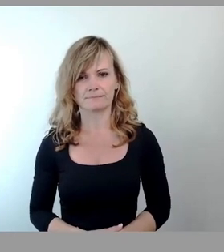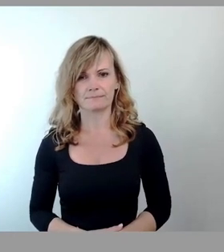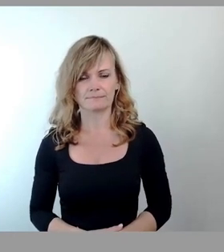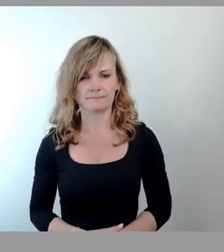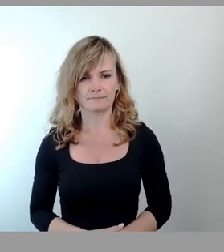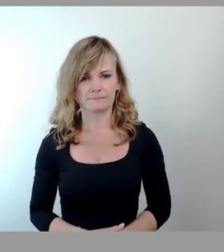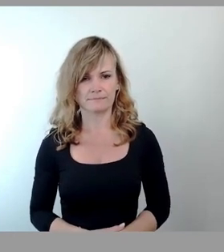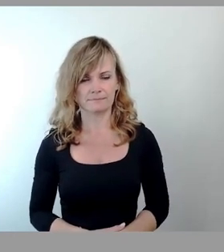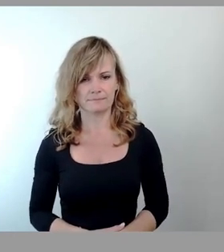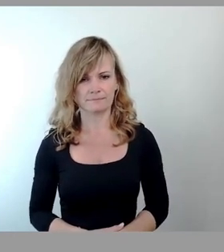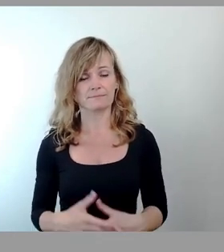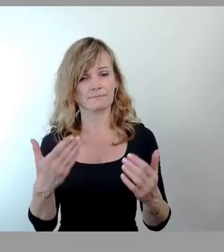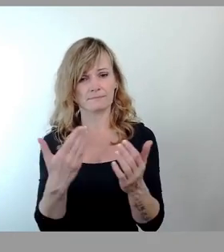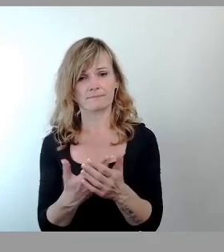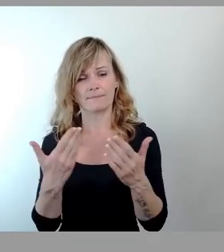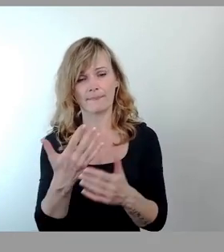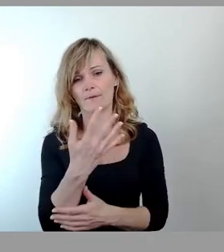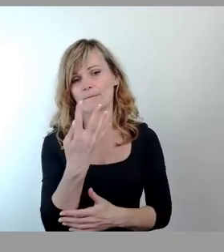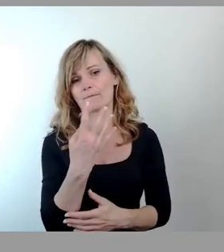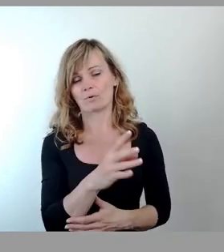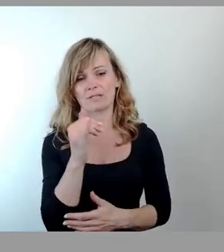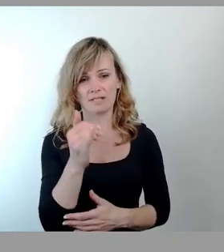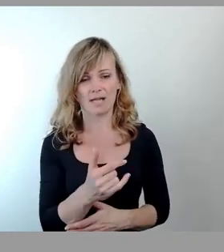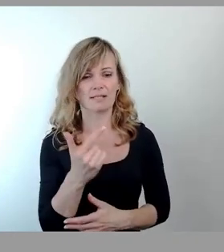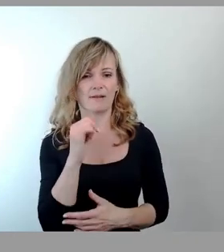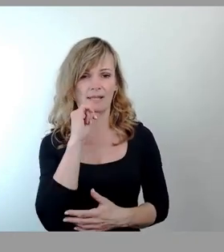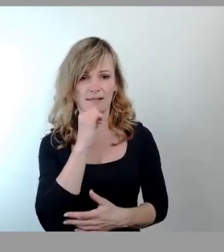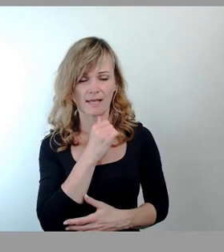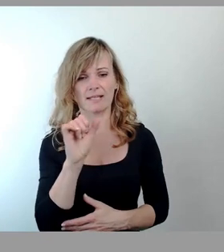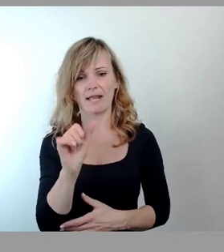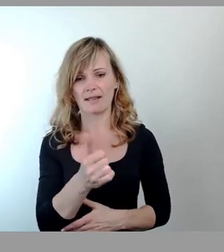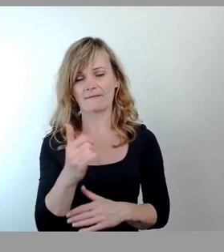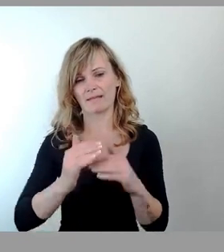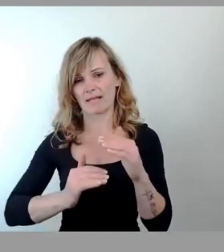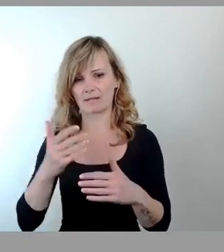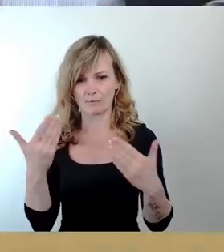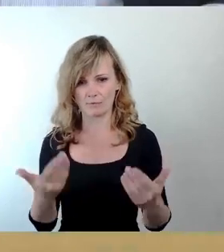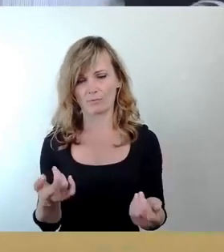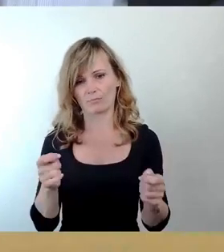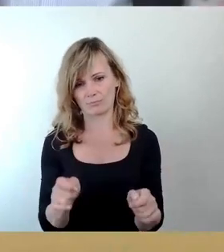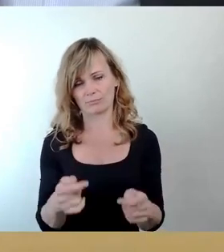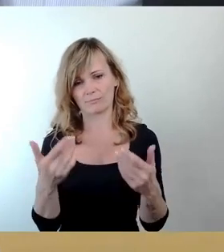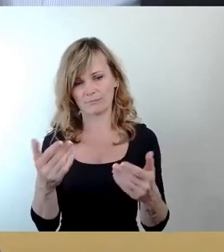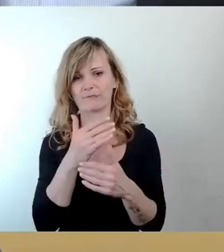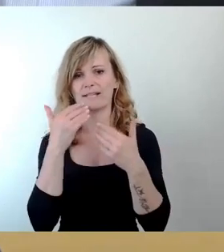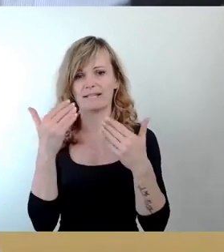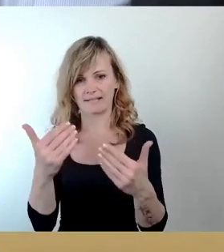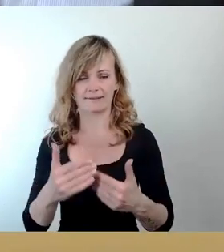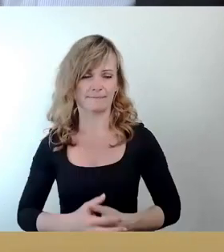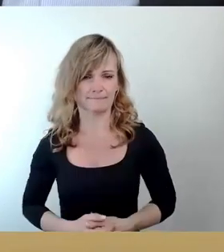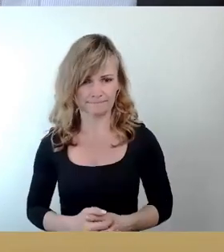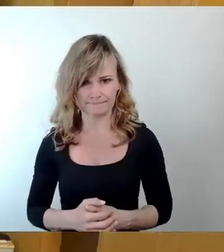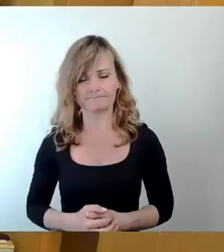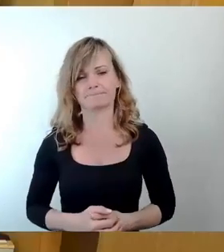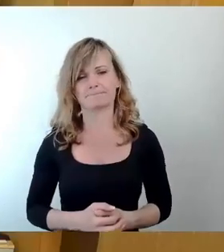Das wäre mit 45 Jahren zwei Nein und 11 Enthaltungen so bestätigt und beschlossen. Vielen Dank. Beifall